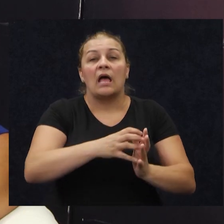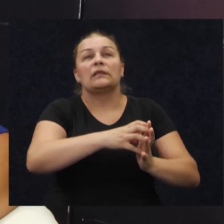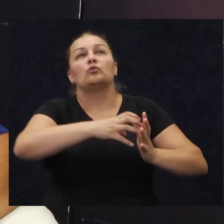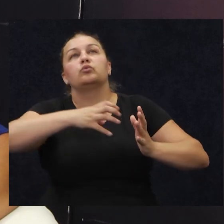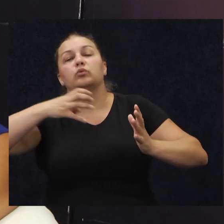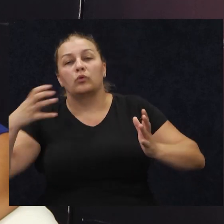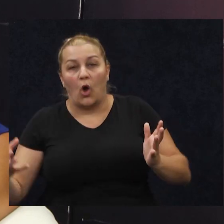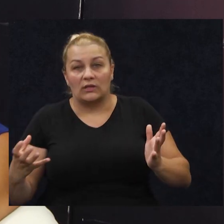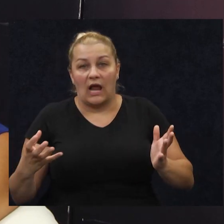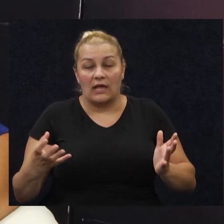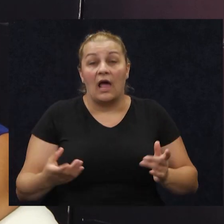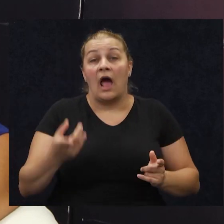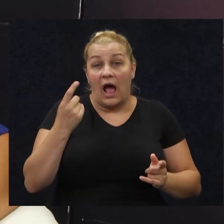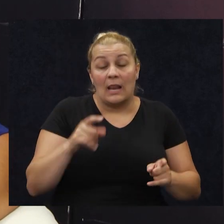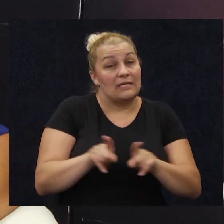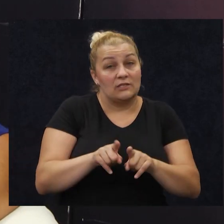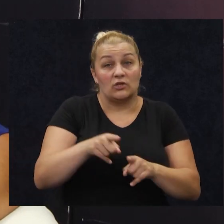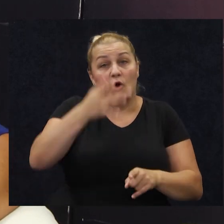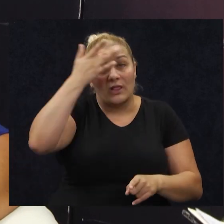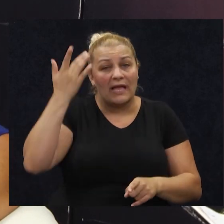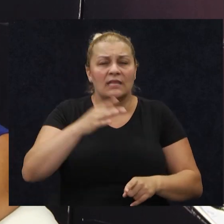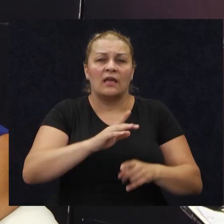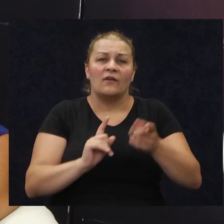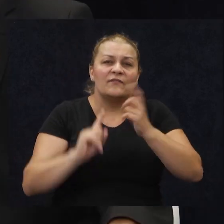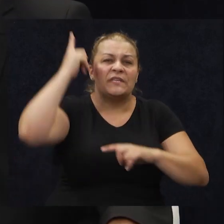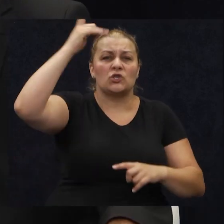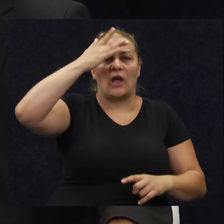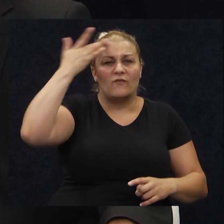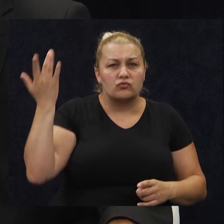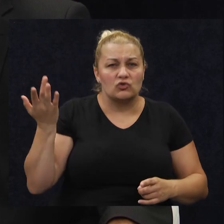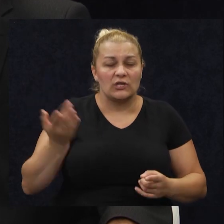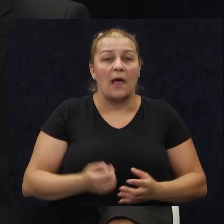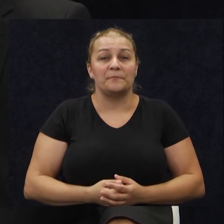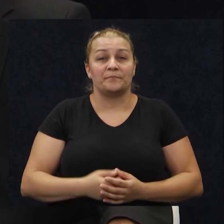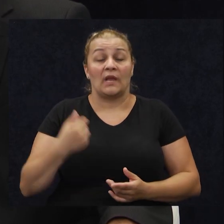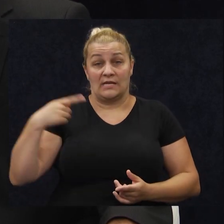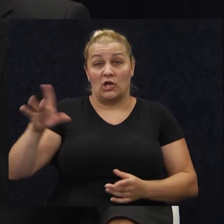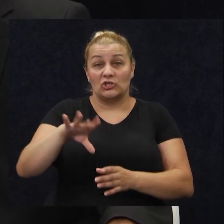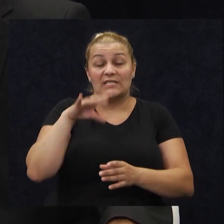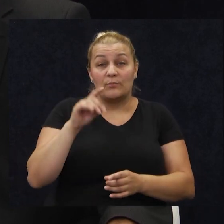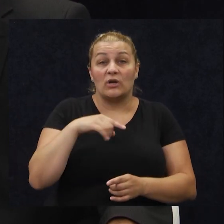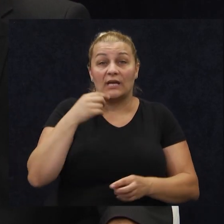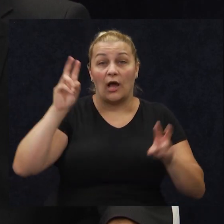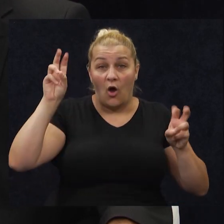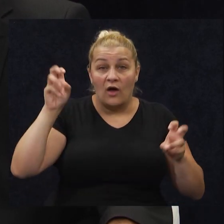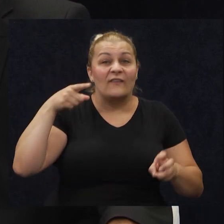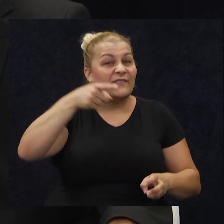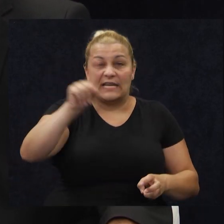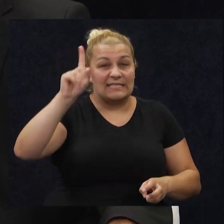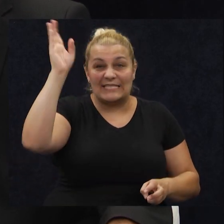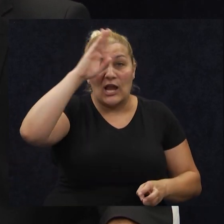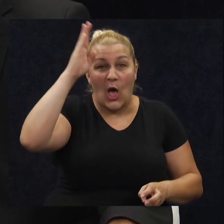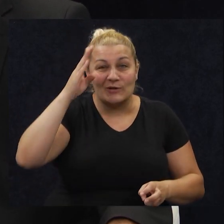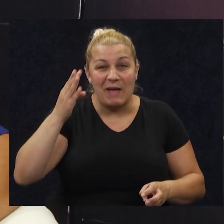vječnost, ali isto tako velike vrećine. Da, rekao bi naš izbornik u navodnoj znaku i vi niste normalni.